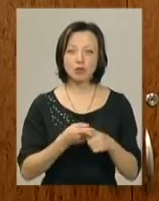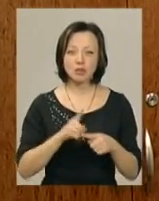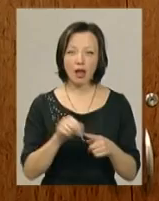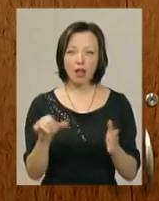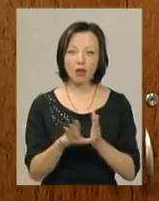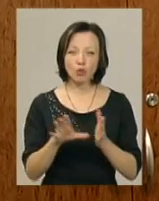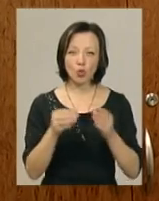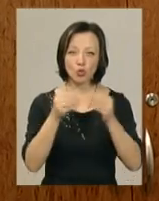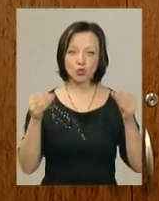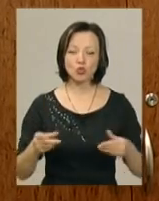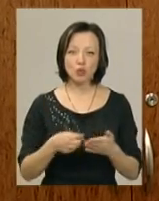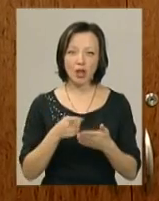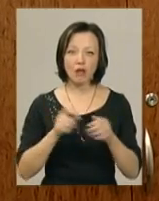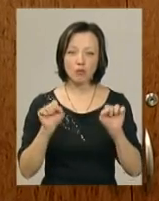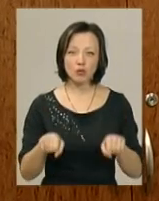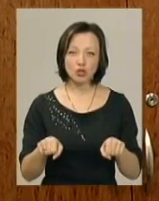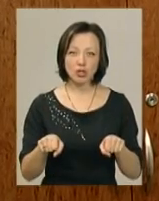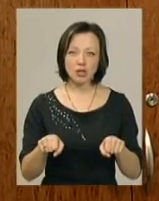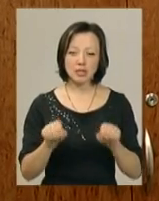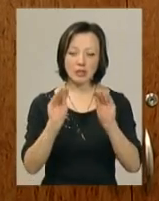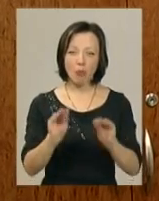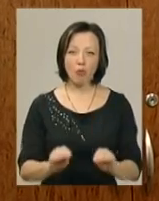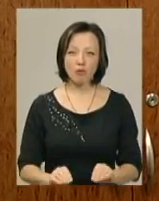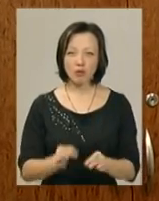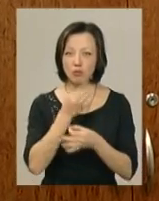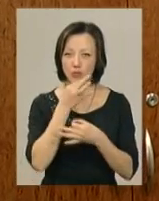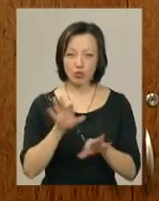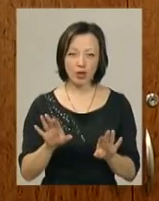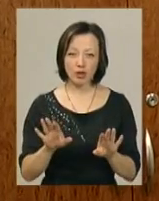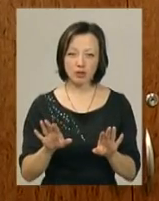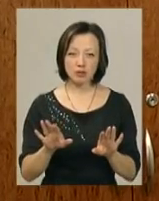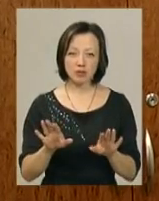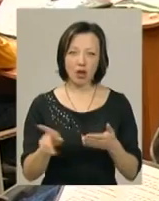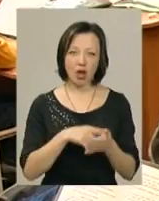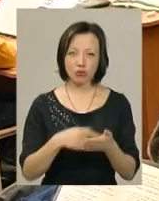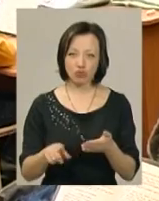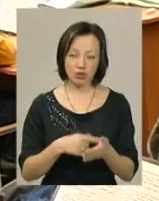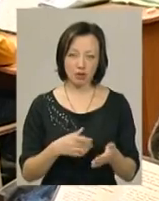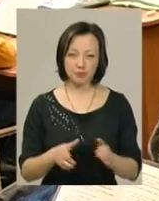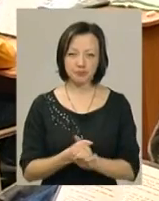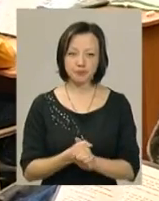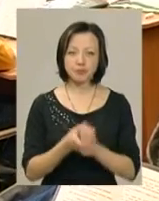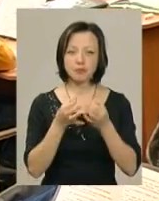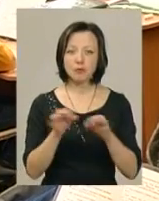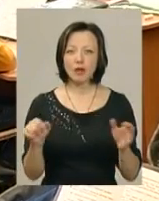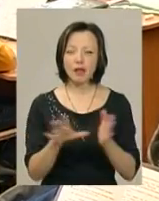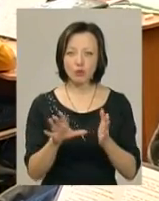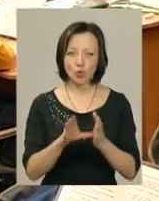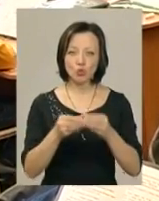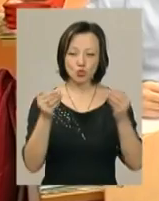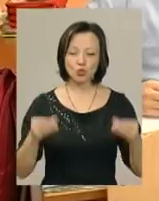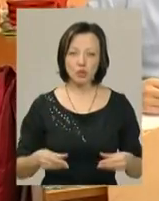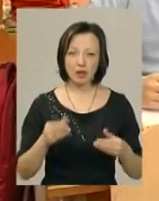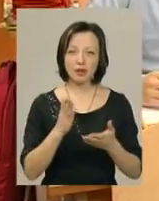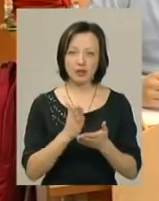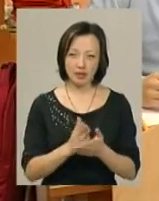електронний журнал, його можна заповнювати на будь-яких гаджетах. Доступ до електронного журналу мають вчителі